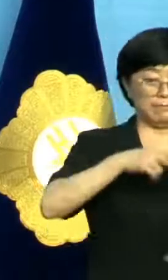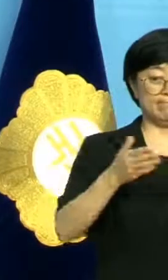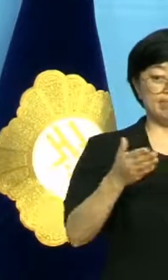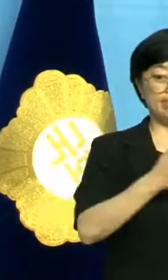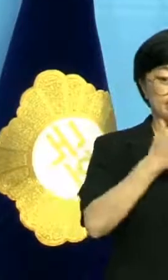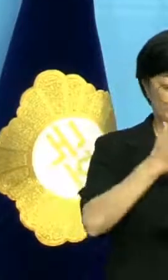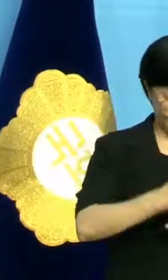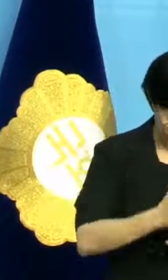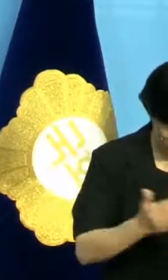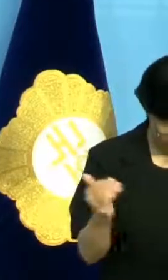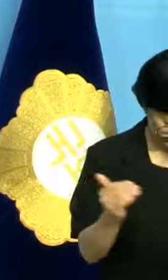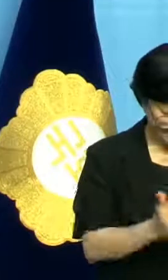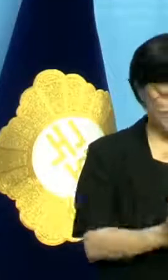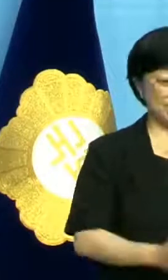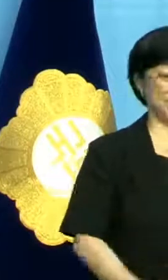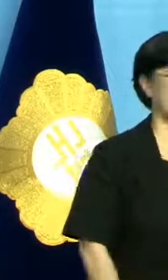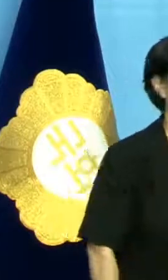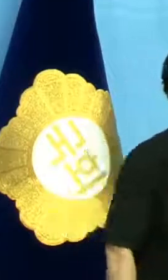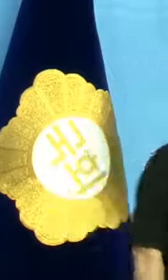마치겠습니다.